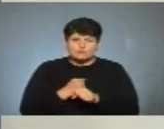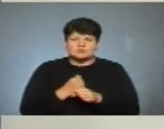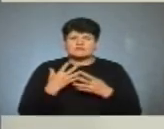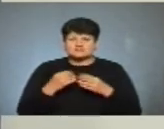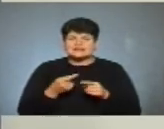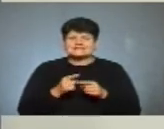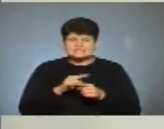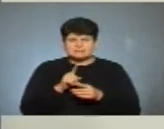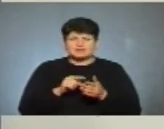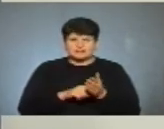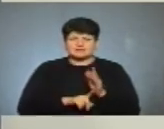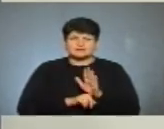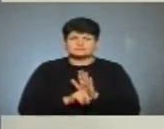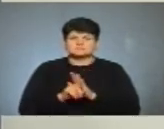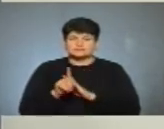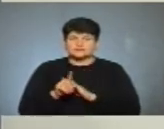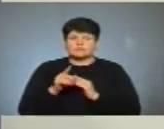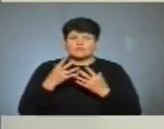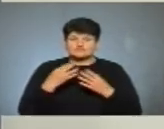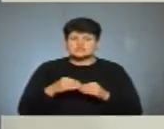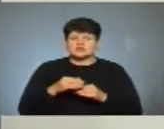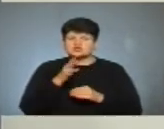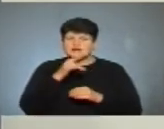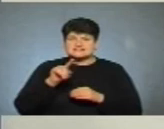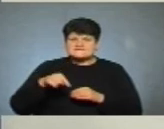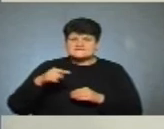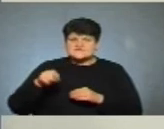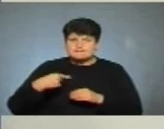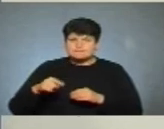вже це питання назривало, тому що «Щіт-тач» стає вимогливішим.